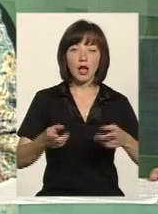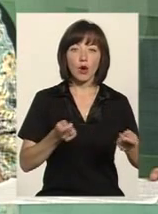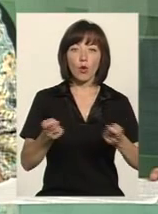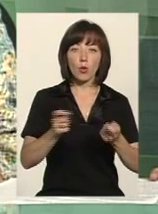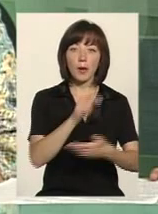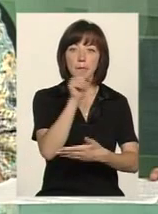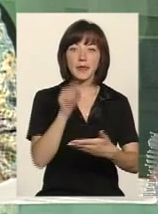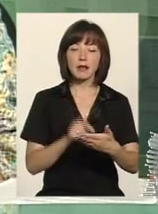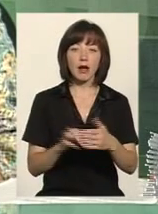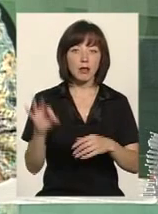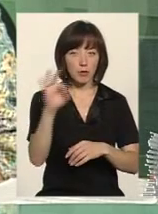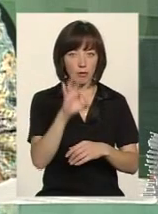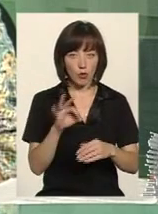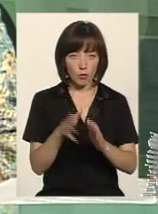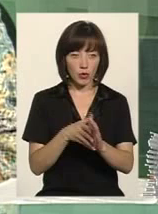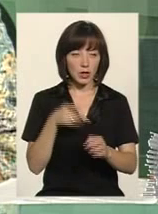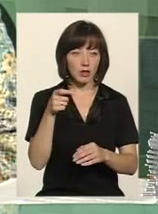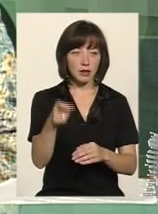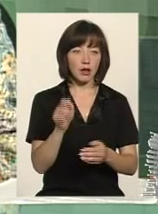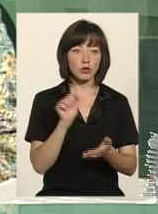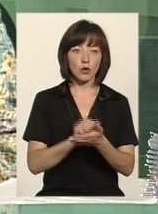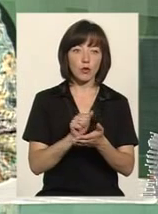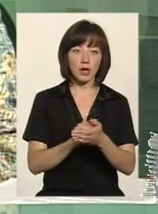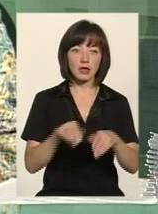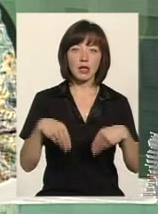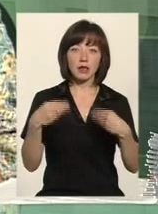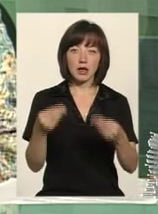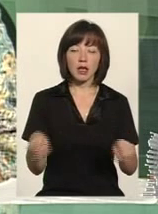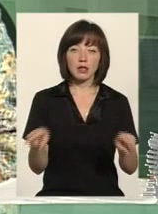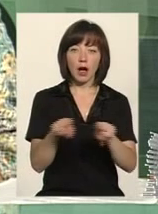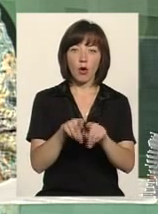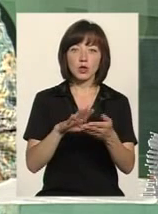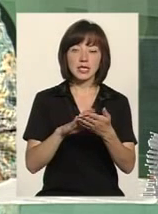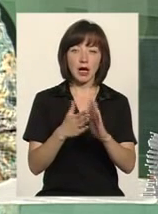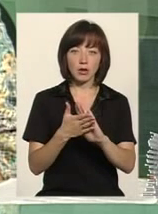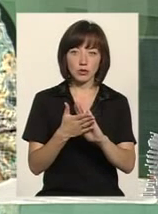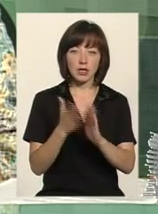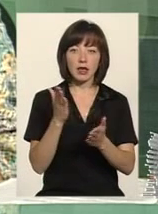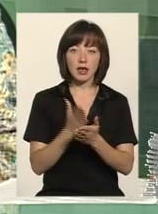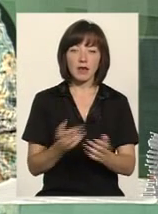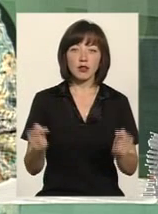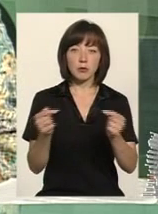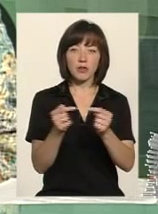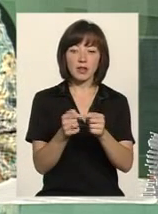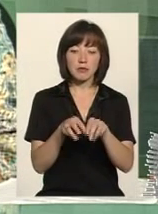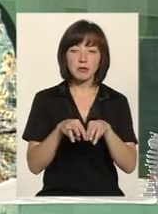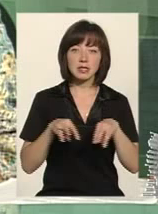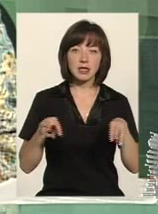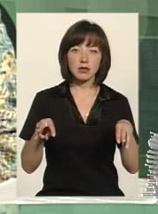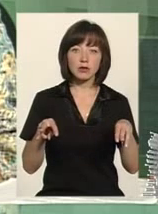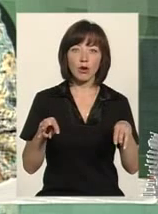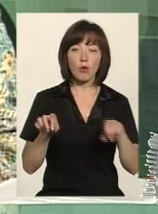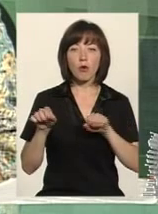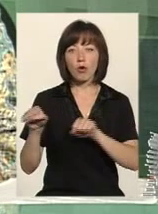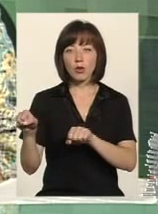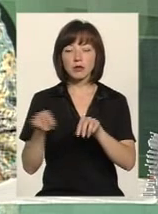питання стосовно подання документів для надання такого статусу. Є відповідні силові міністерства, там Міністерство